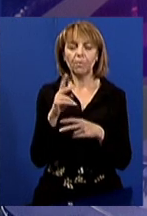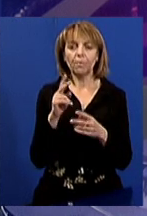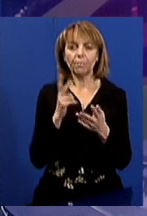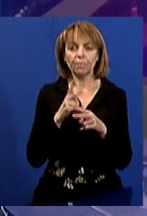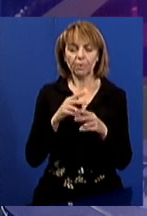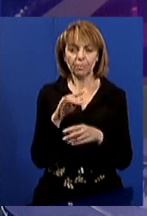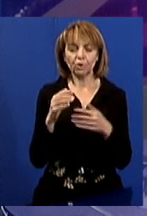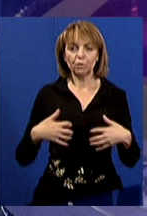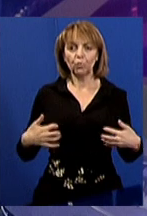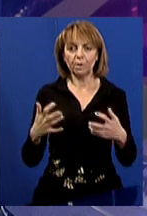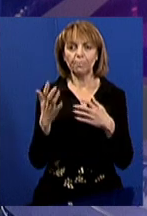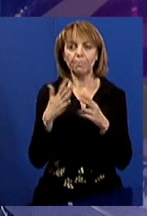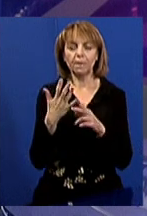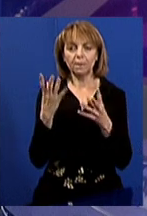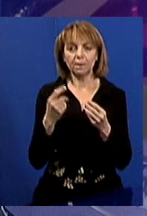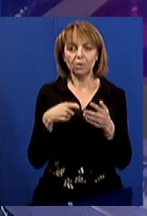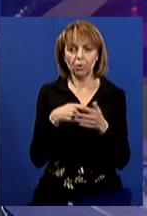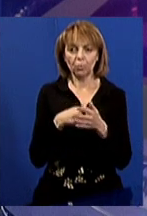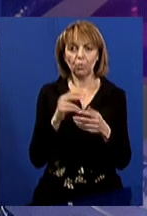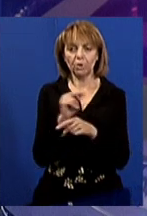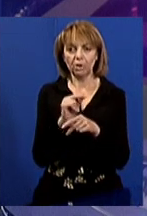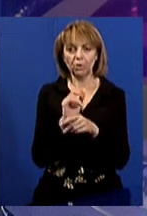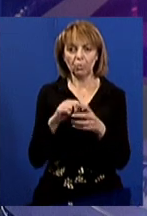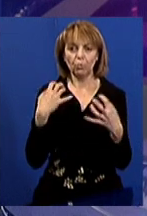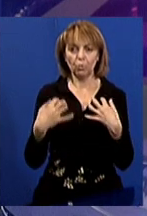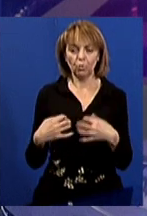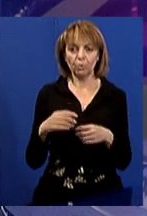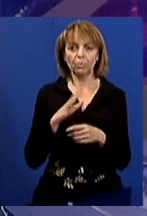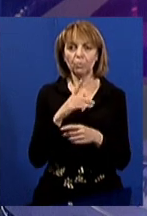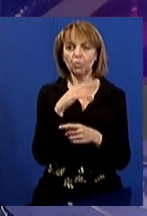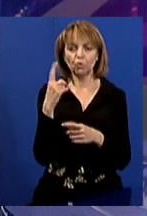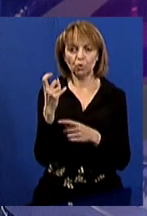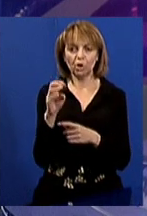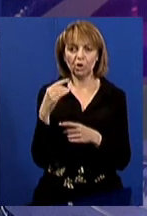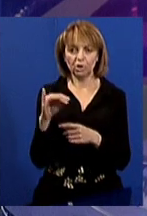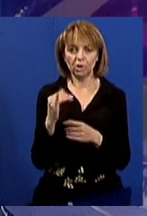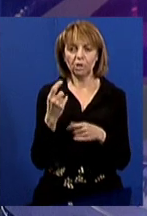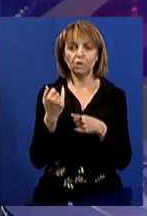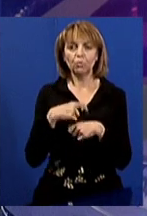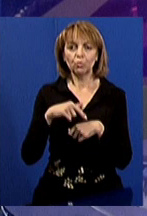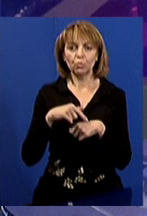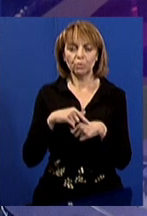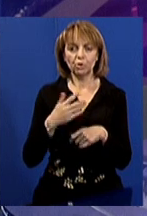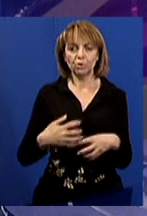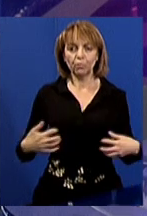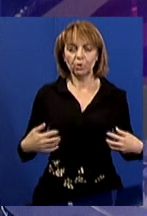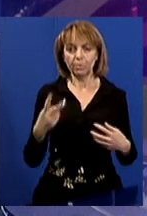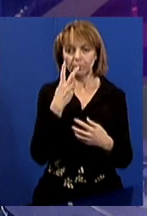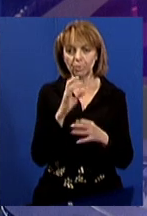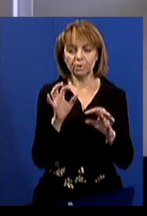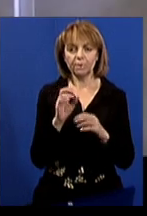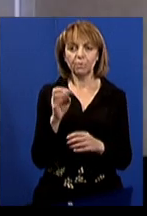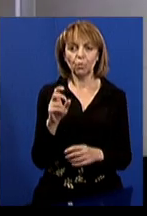відгодовують та лікують від паразитів. Вже зняли з собаки понад сотню кліщів. Як зараз себе почуває тварина, Софія Цвіткова розповість.